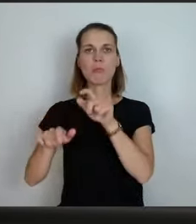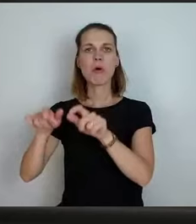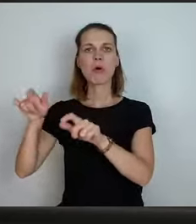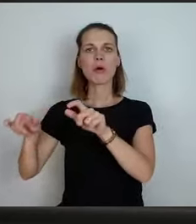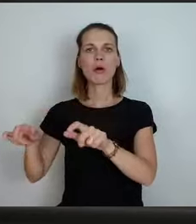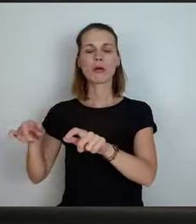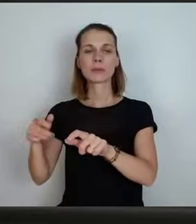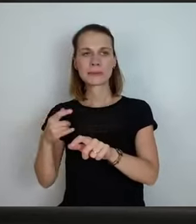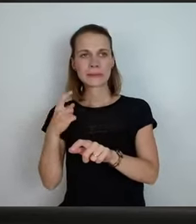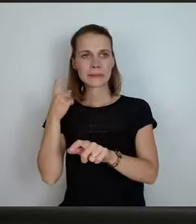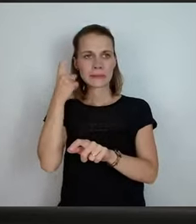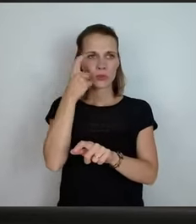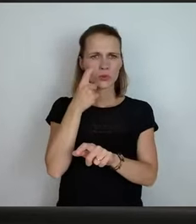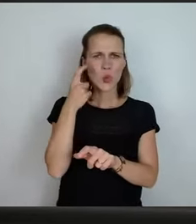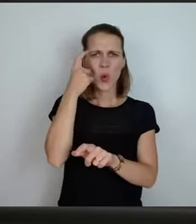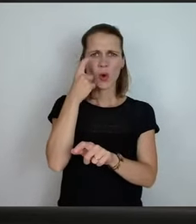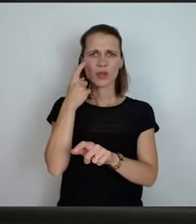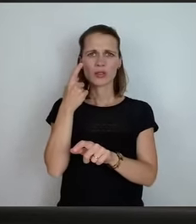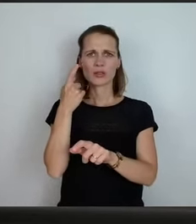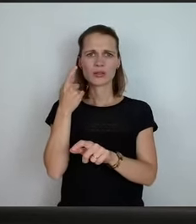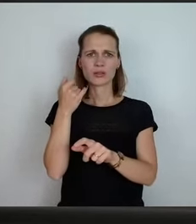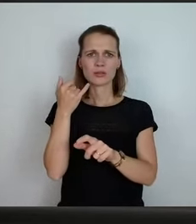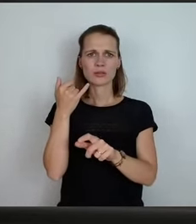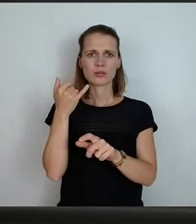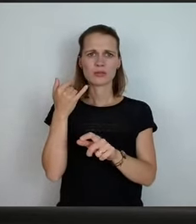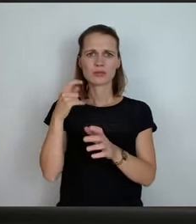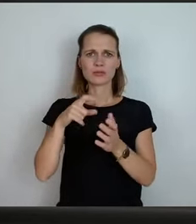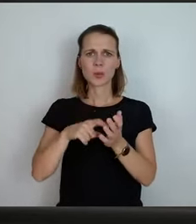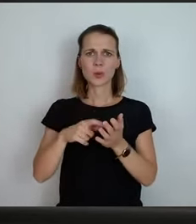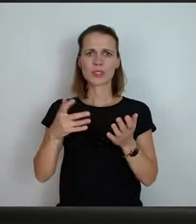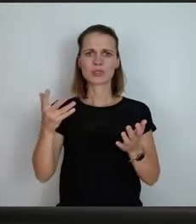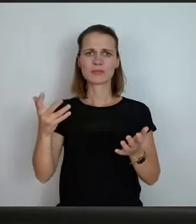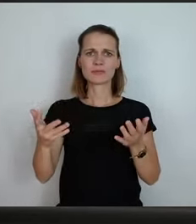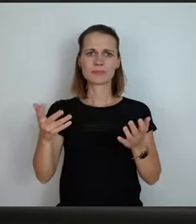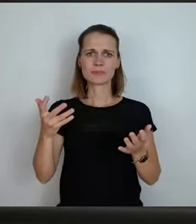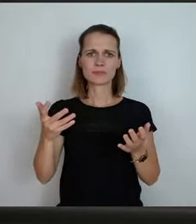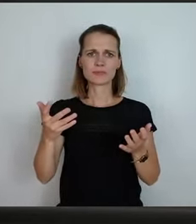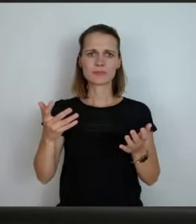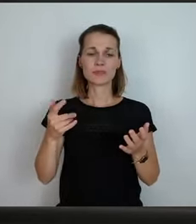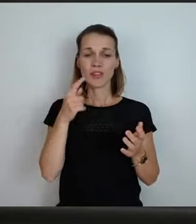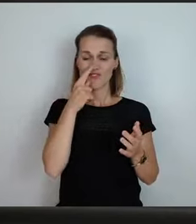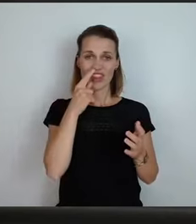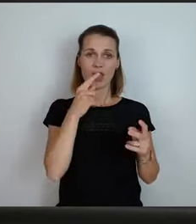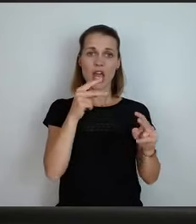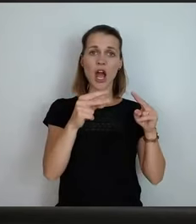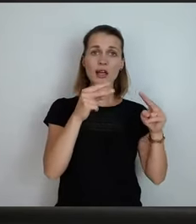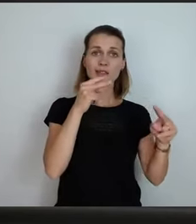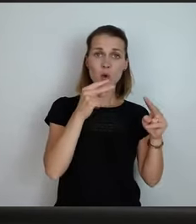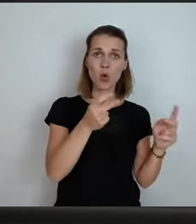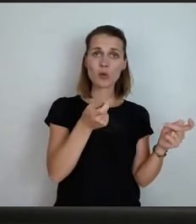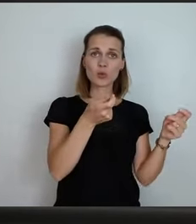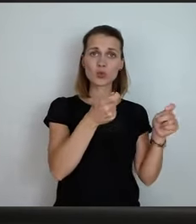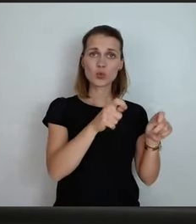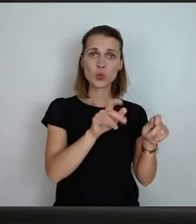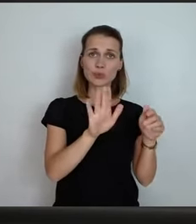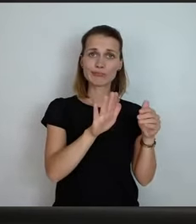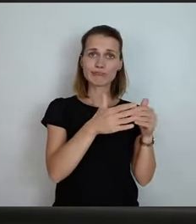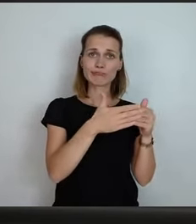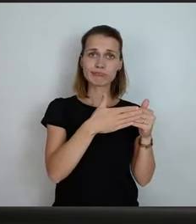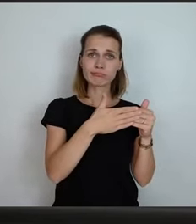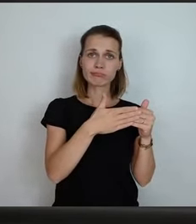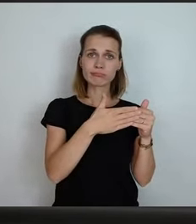besorgt sind, weil ganz einfach, wenn der Gasthof dann nicht mehr existiert, für die